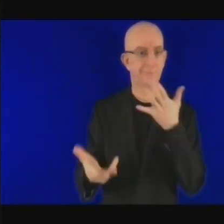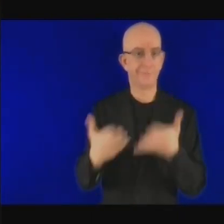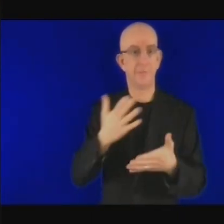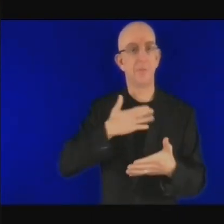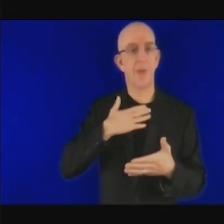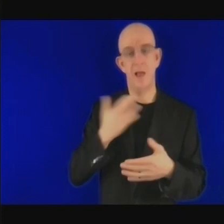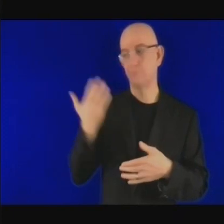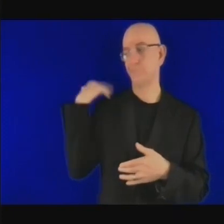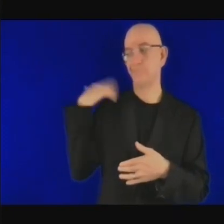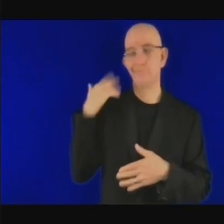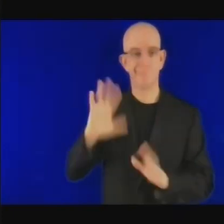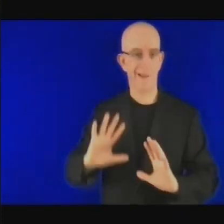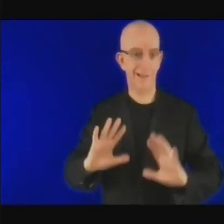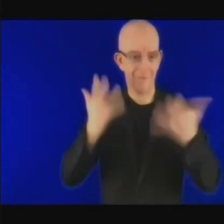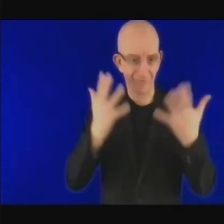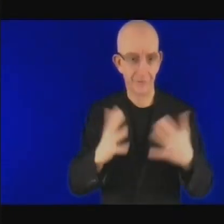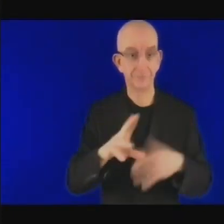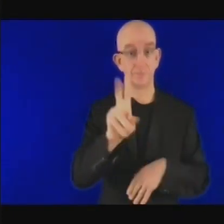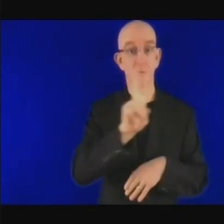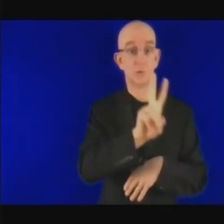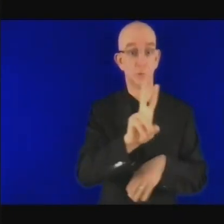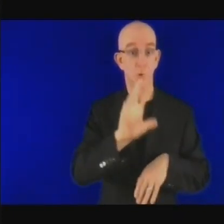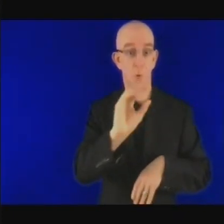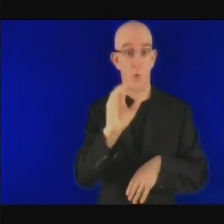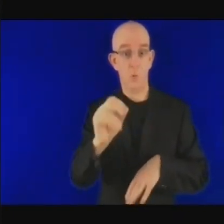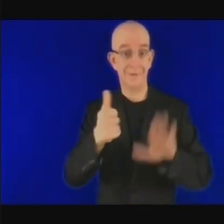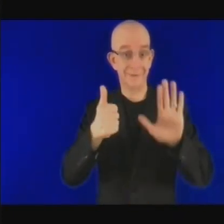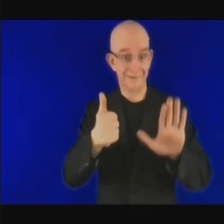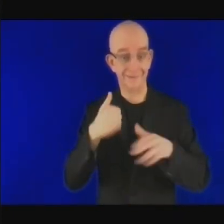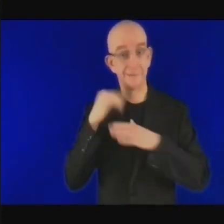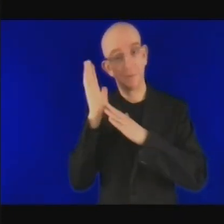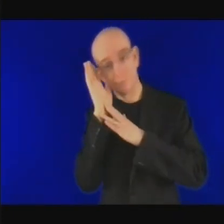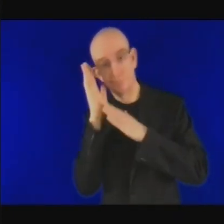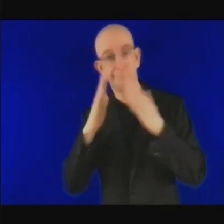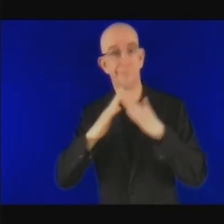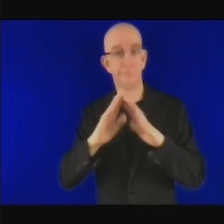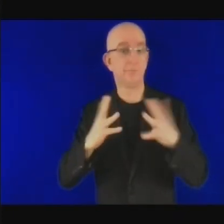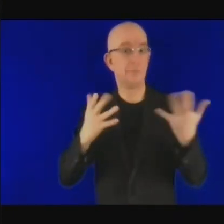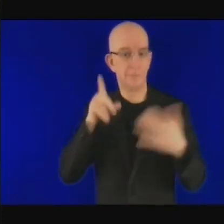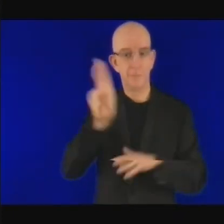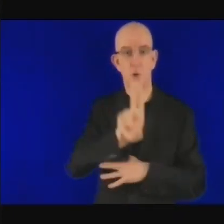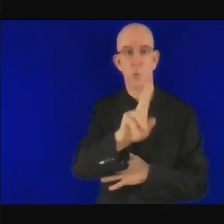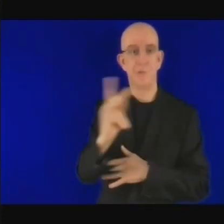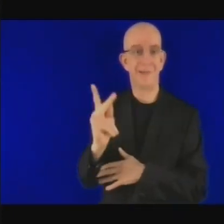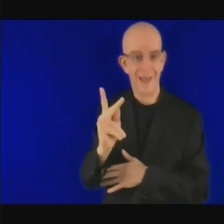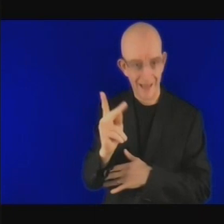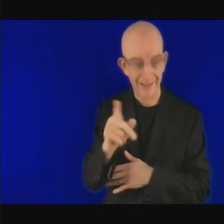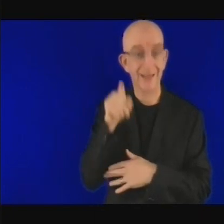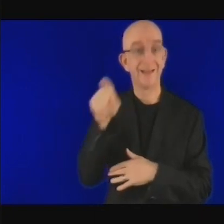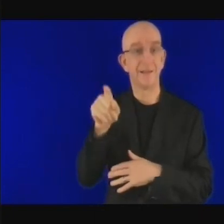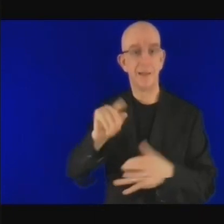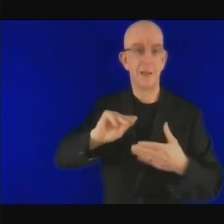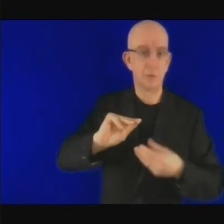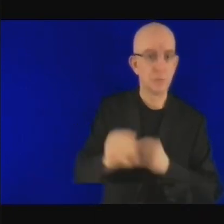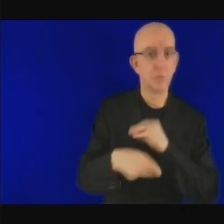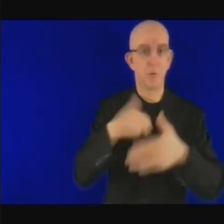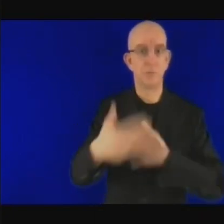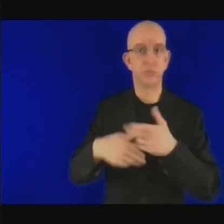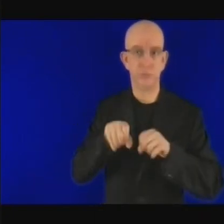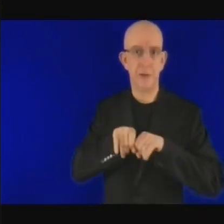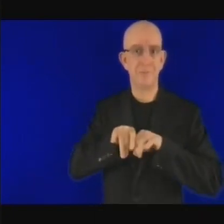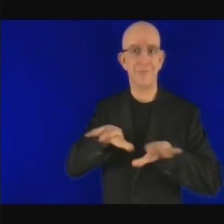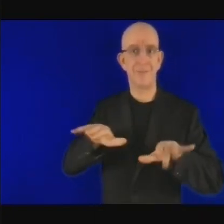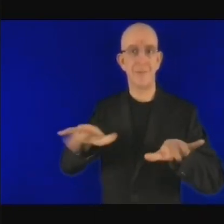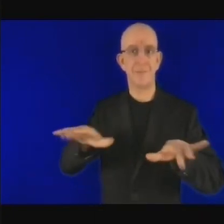cet espace s'est vraiment créé et le gouvernement britannique a mis en place des mesures d'encouragement très claires pour pouvoir